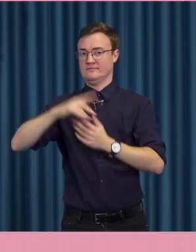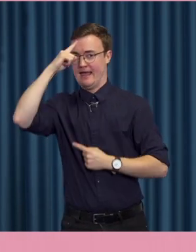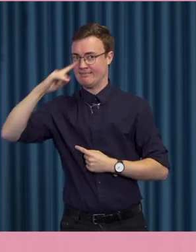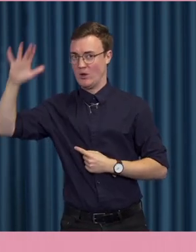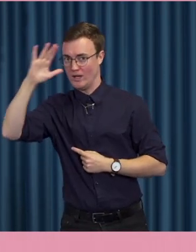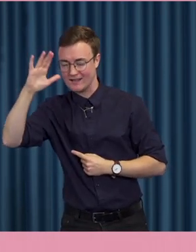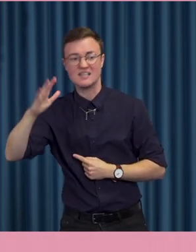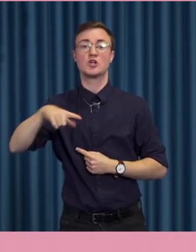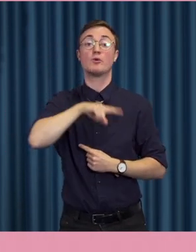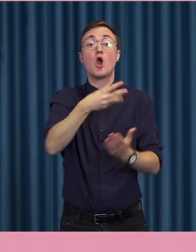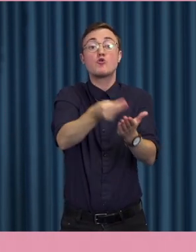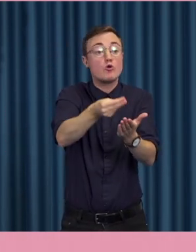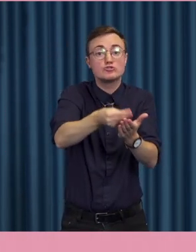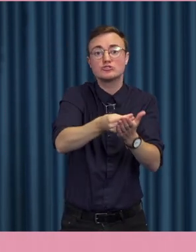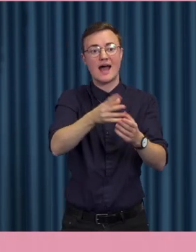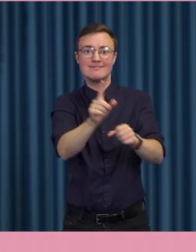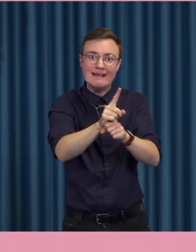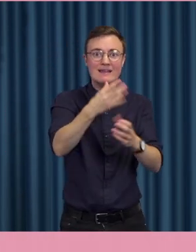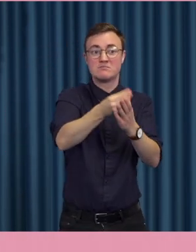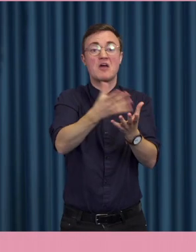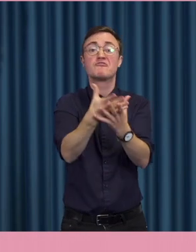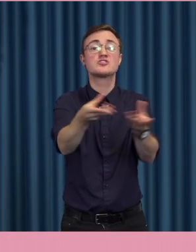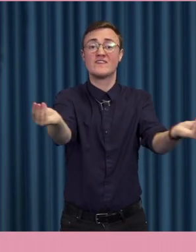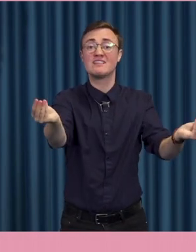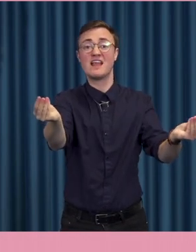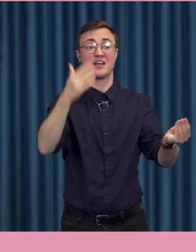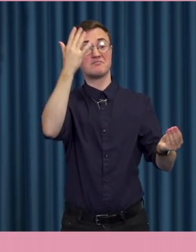bort mycket av kostnaderna för politiskt deltagande.